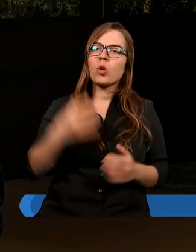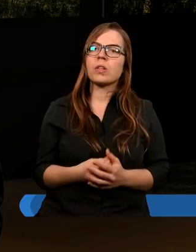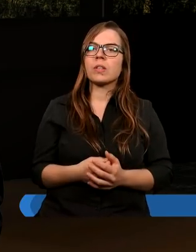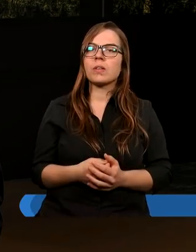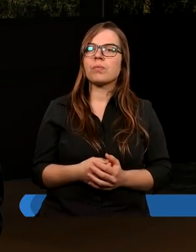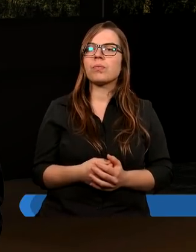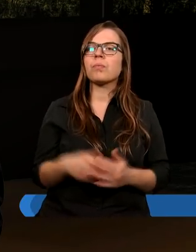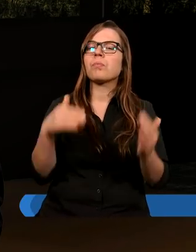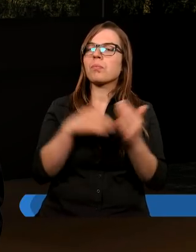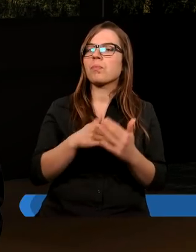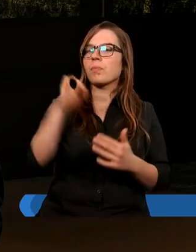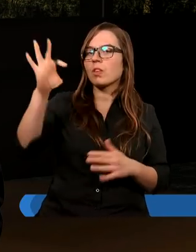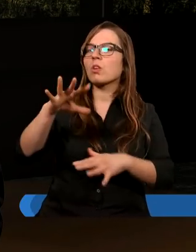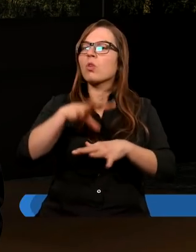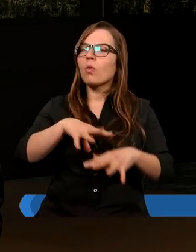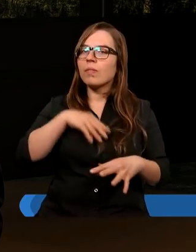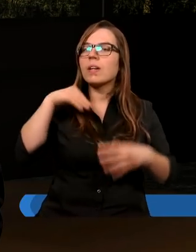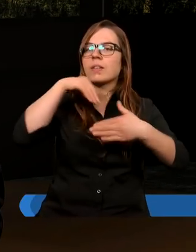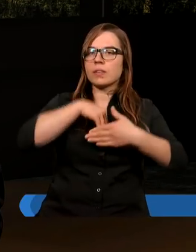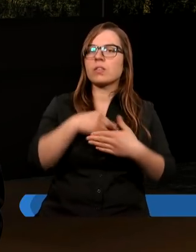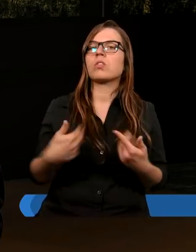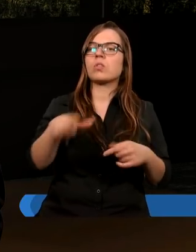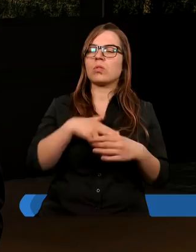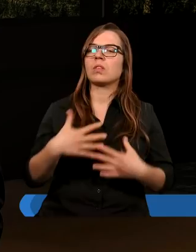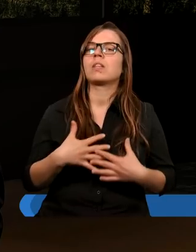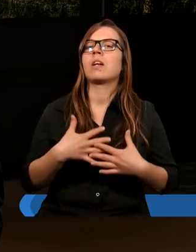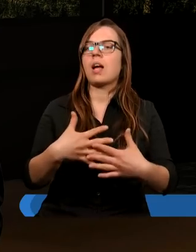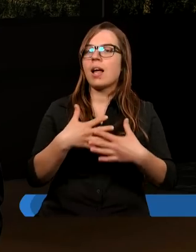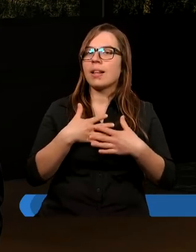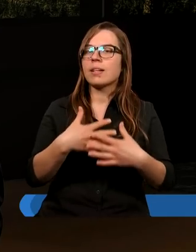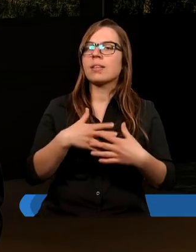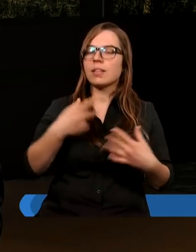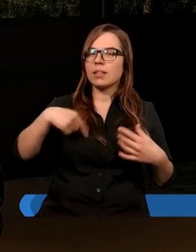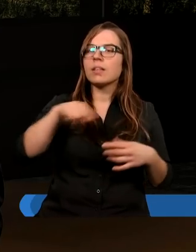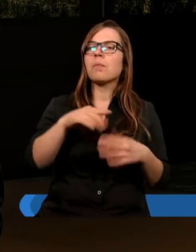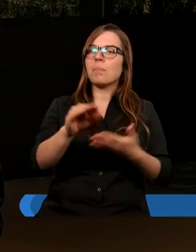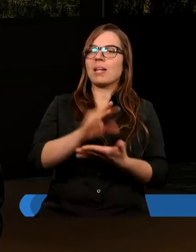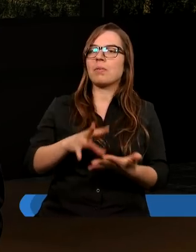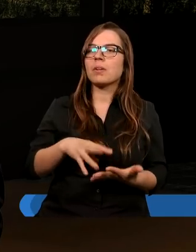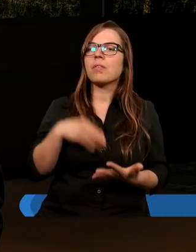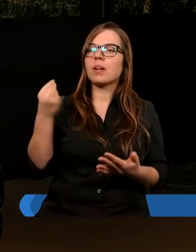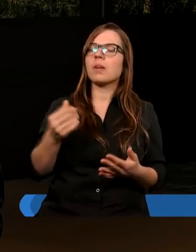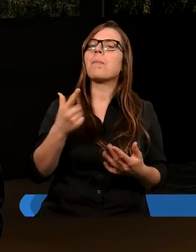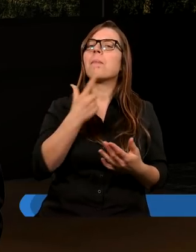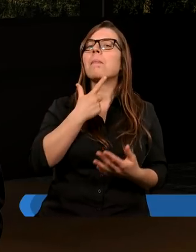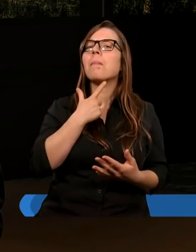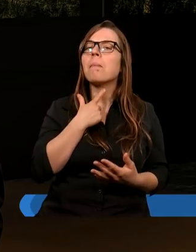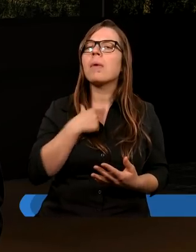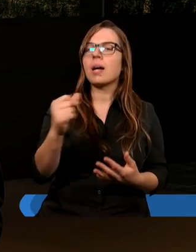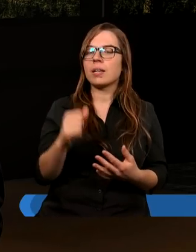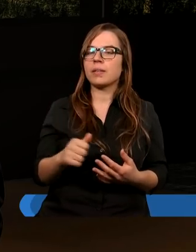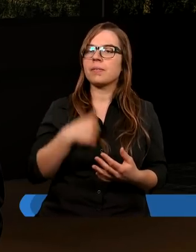Potrzebujemy Ducha Świętego, który natchnął Pismo Święte i pragniemy, żeby